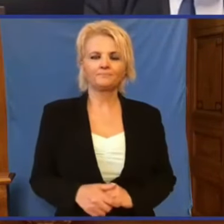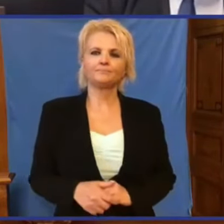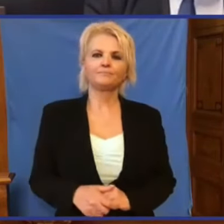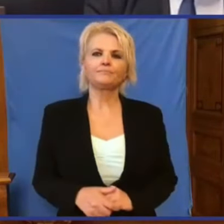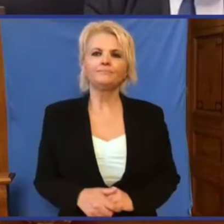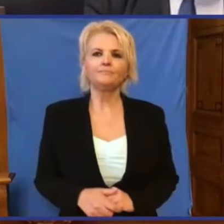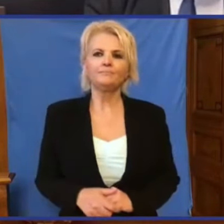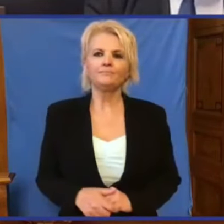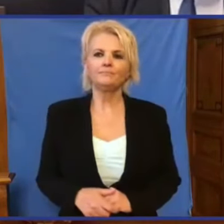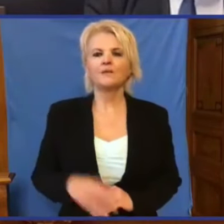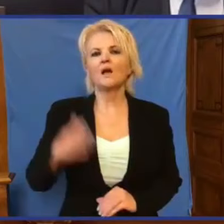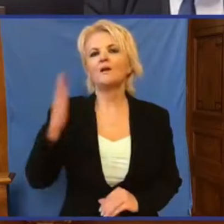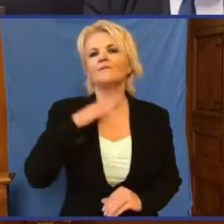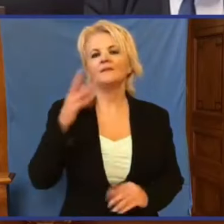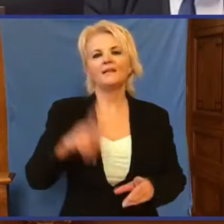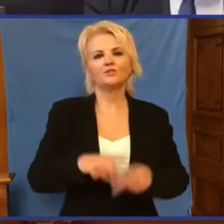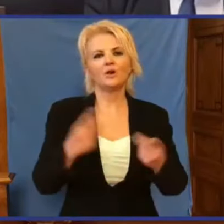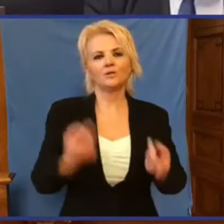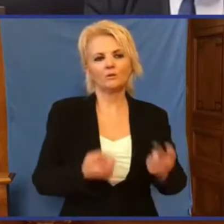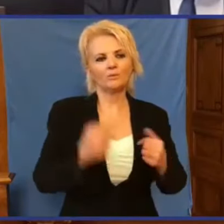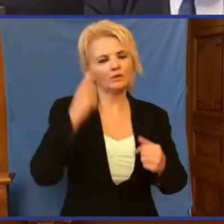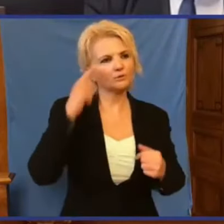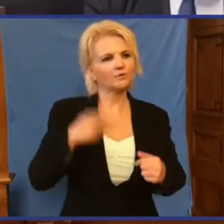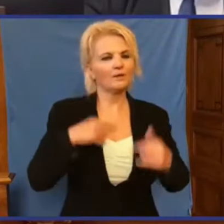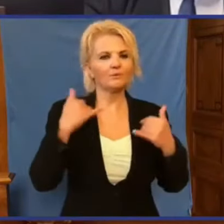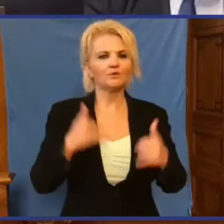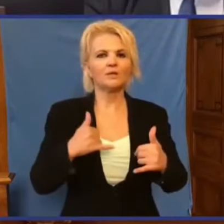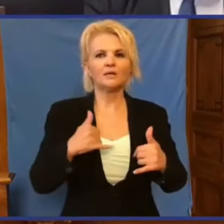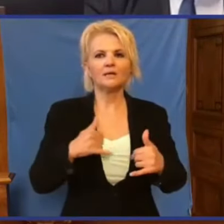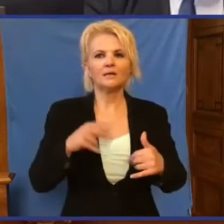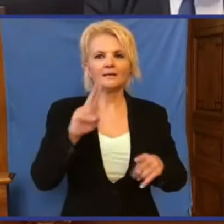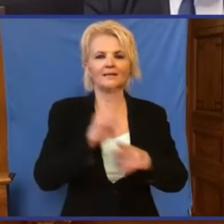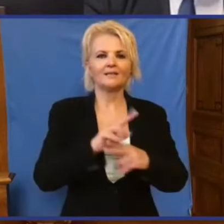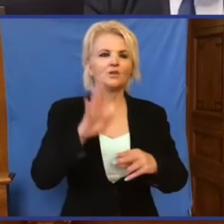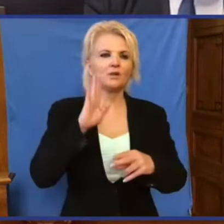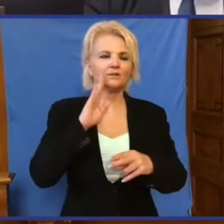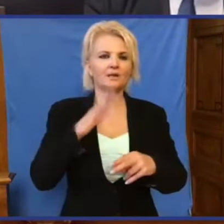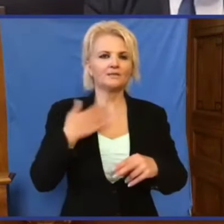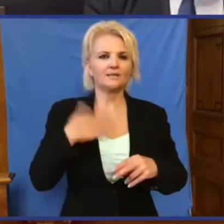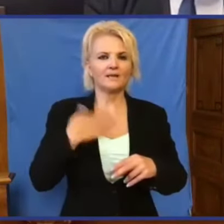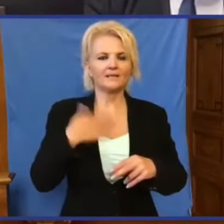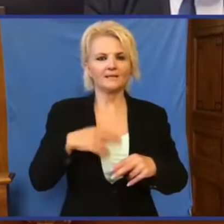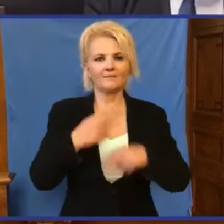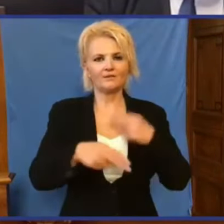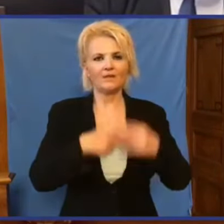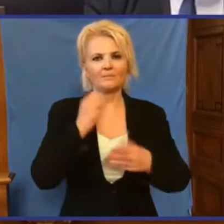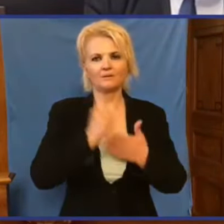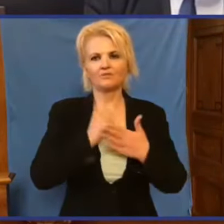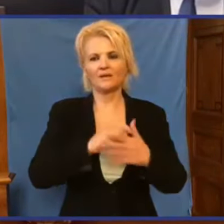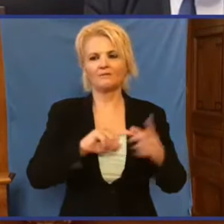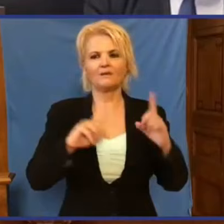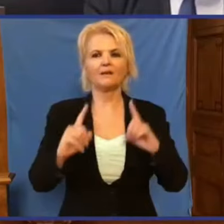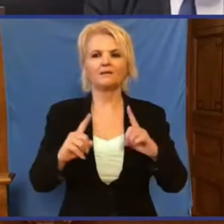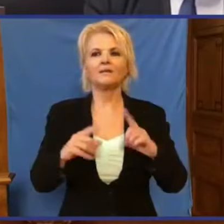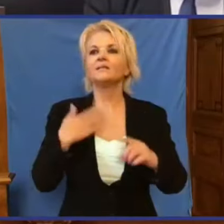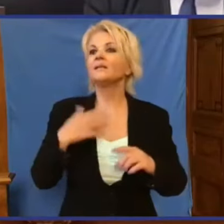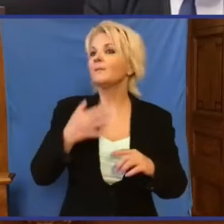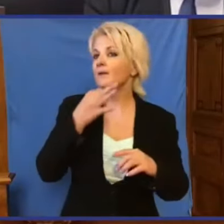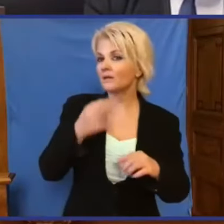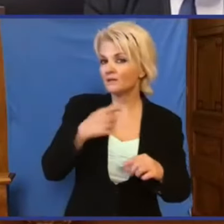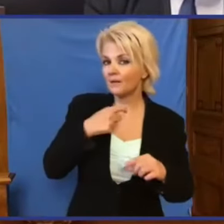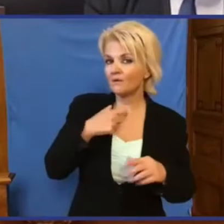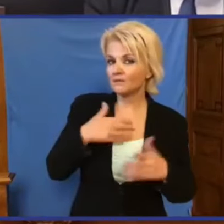a Firesz sajtóból értesültem arról, hogy Kis Andrához szeretne vizsgálatot a vizsgálatot felállítani, akkor szeretném kérdezni a Jéző urat, hogy akkor erről